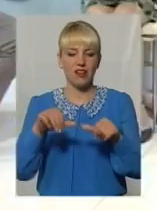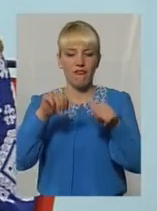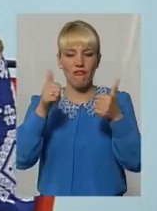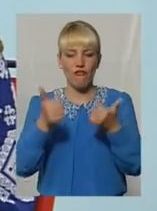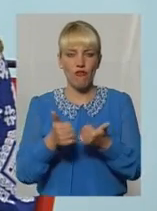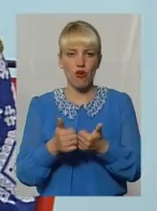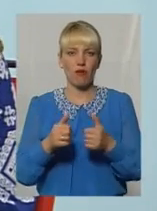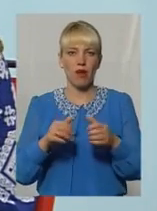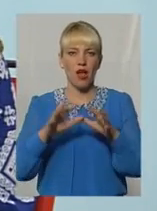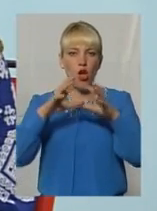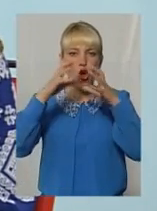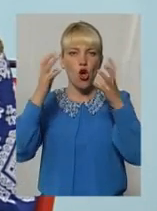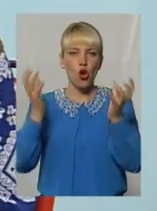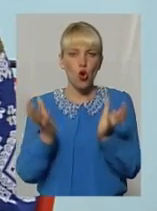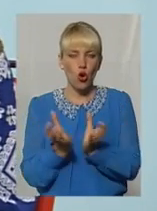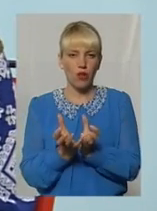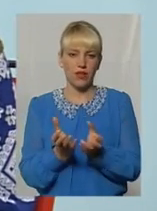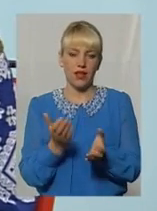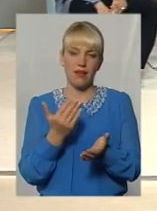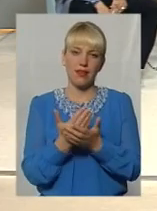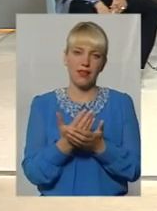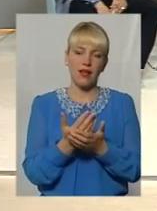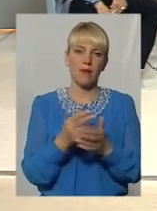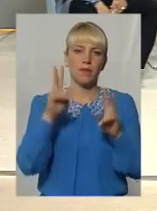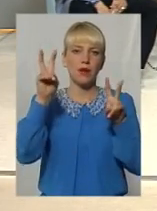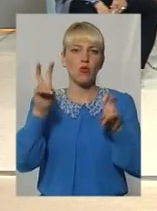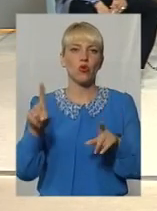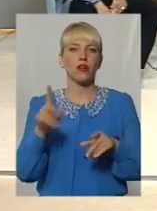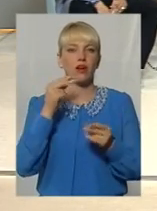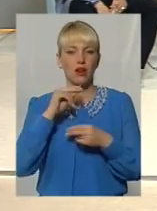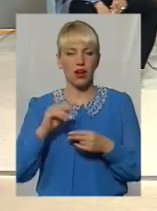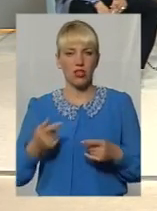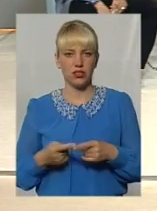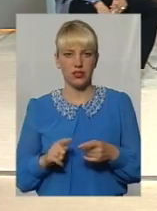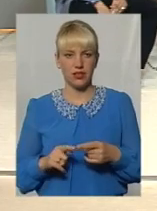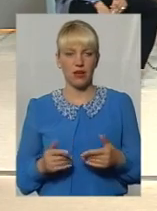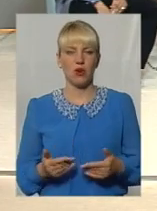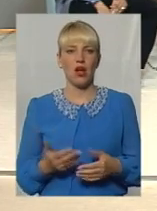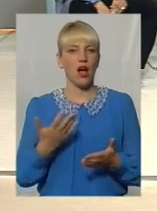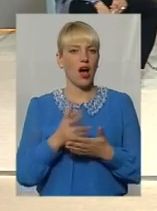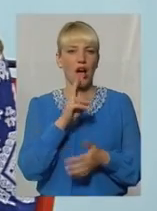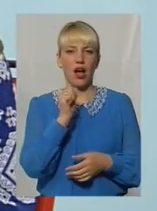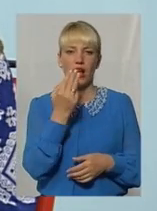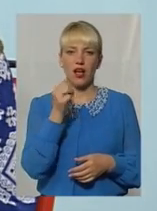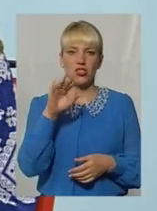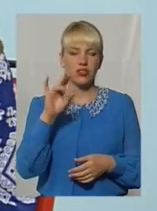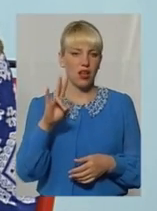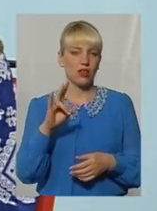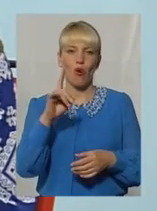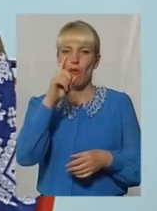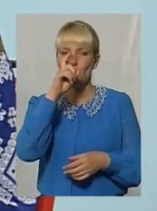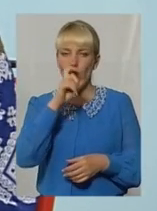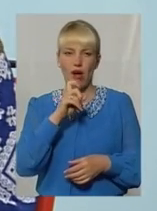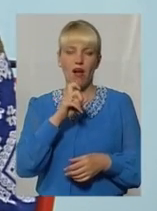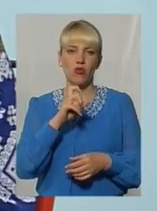сприймаються обрізки. Залежно від породи, є дерева, які краще це переносять. Каштани, наприклад, дуже погано переносять обрізування. І